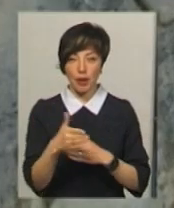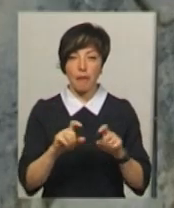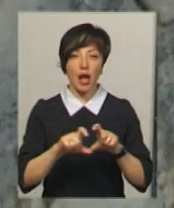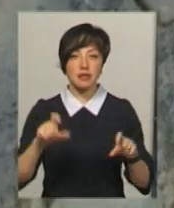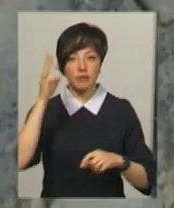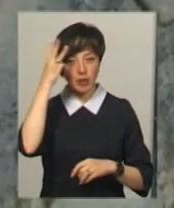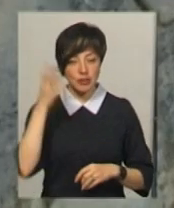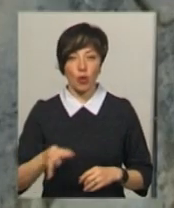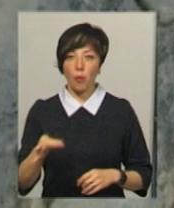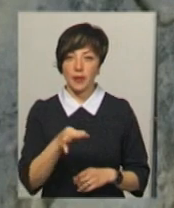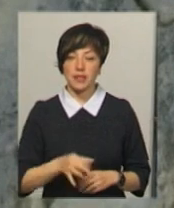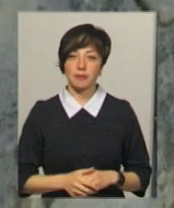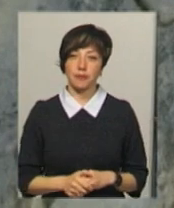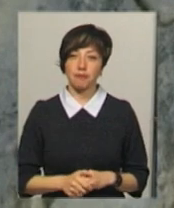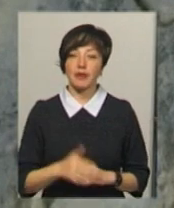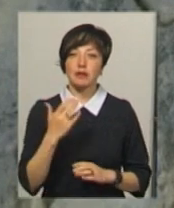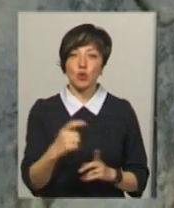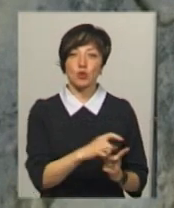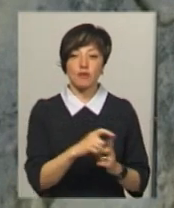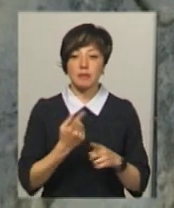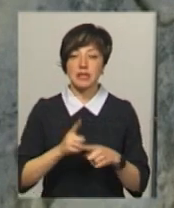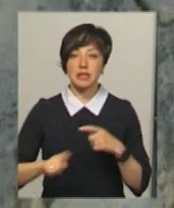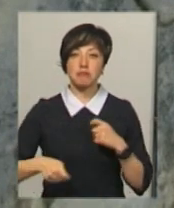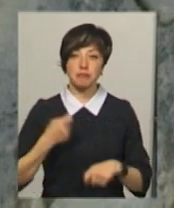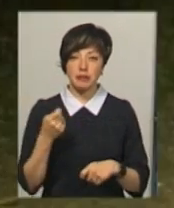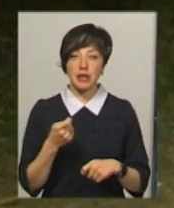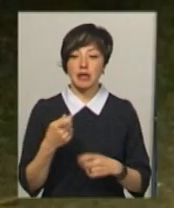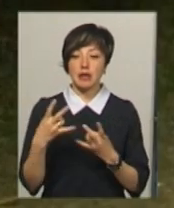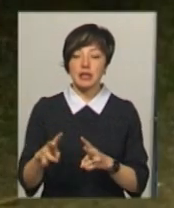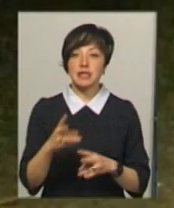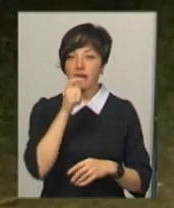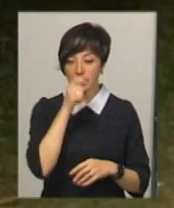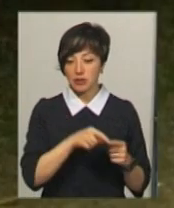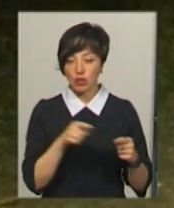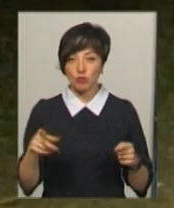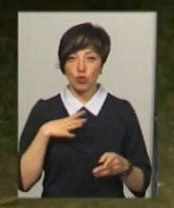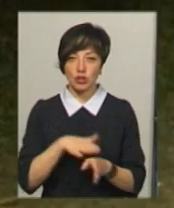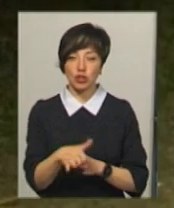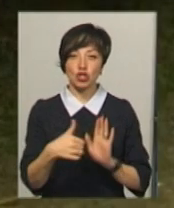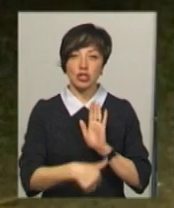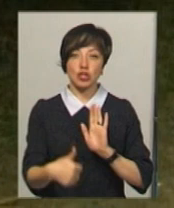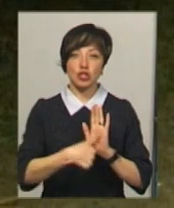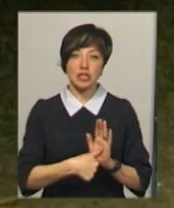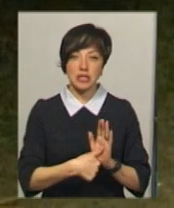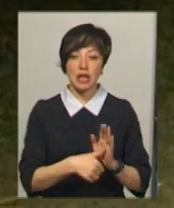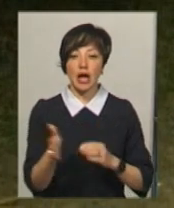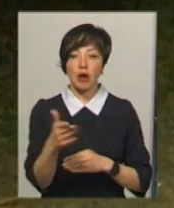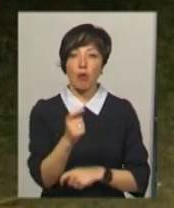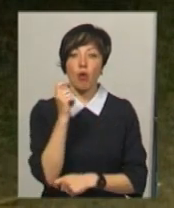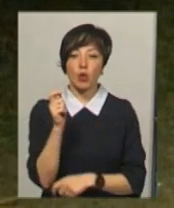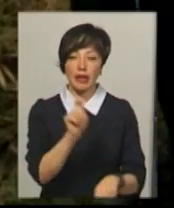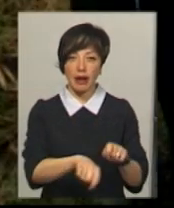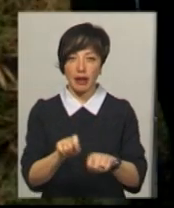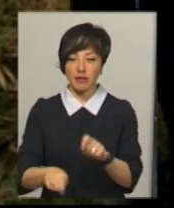Хмельницької області Андрій Полудняк. За його словами, це збитки за квітень. Та додає, за цей час було здійснено 66 рибоохоронних рейдів,